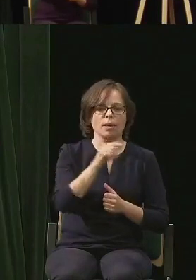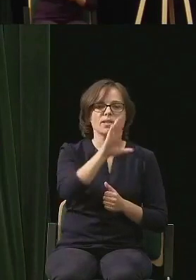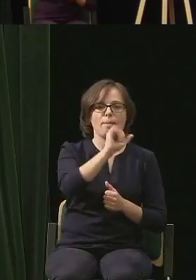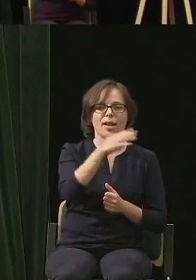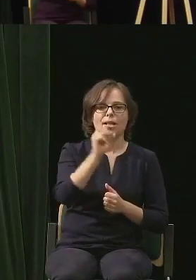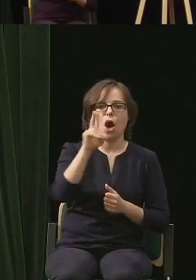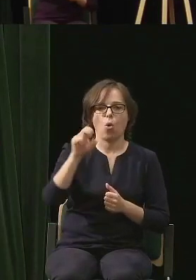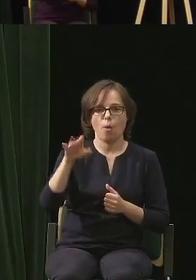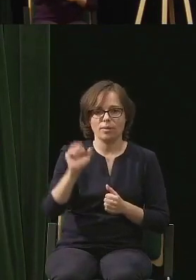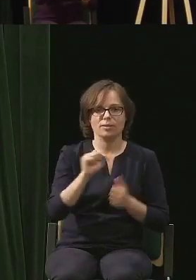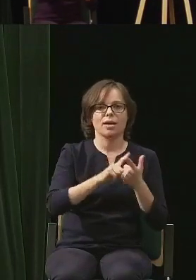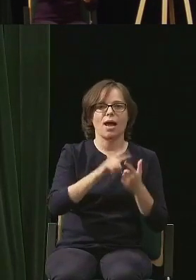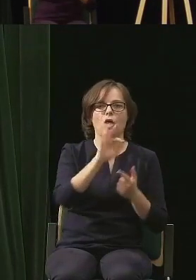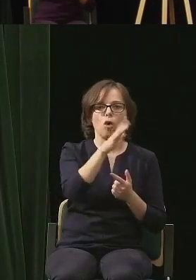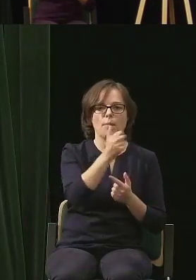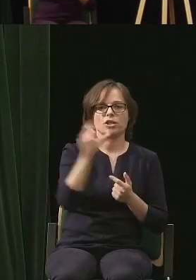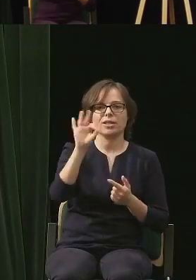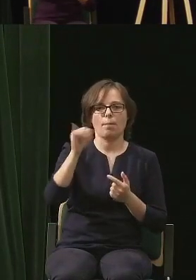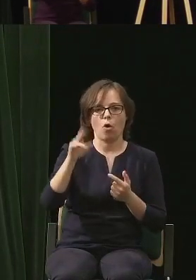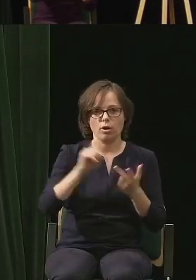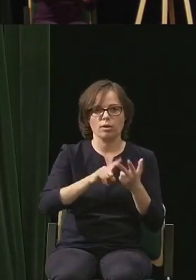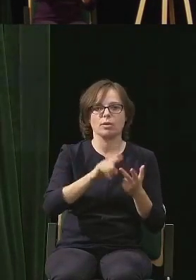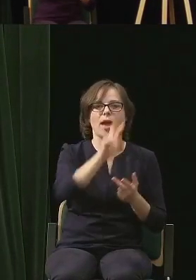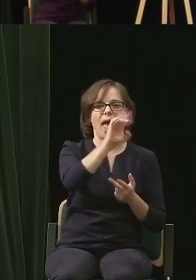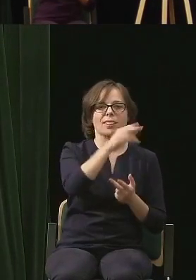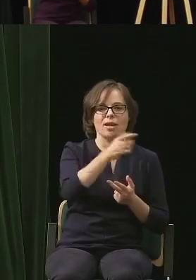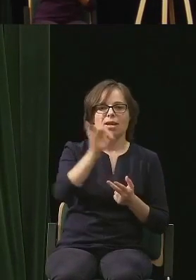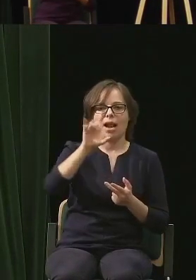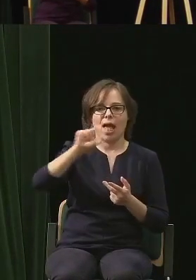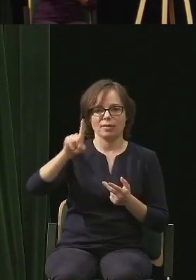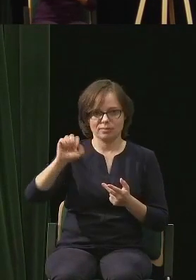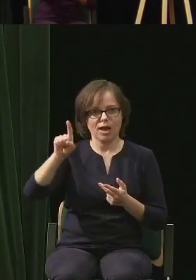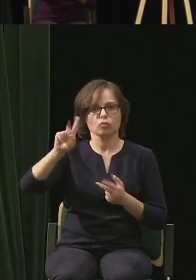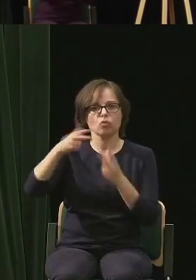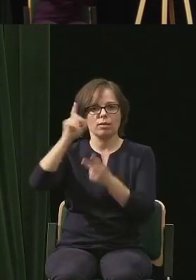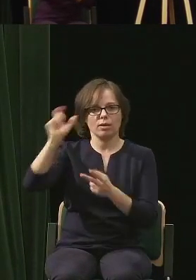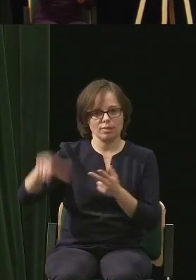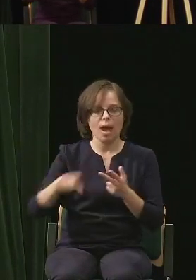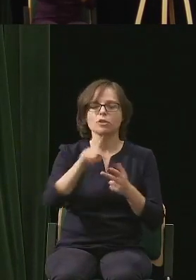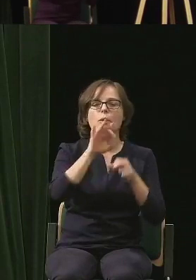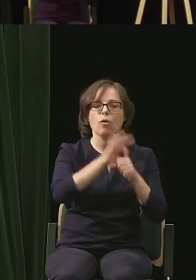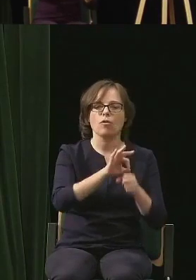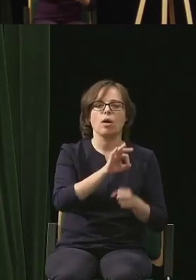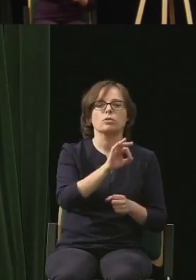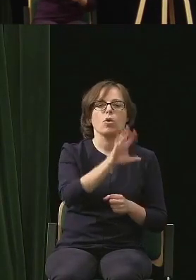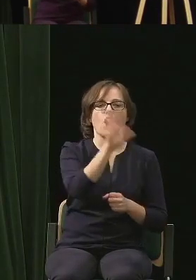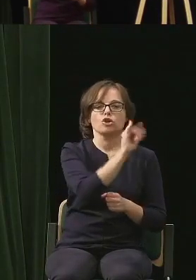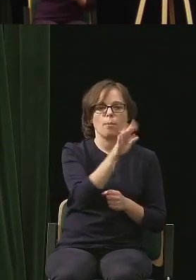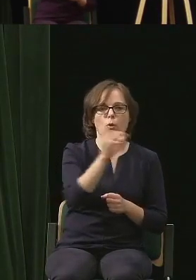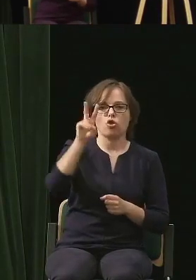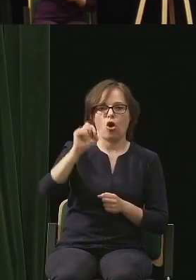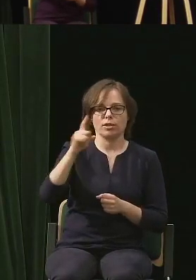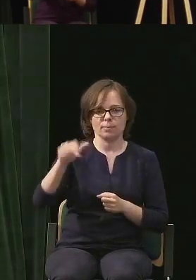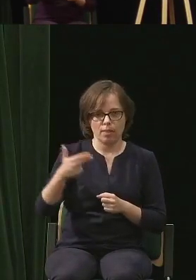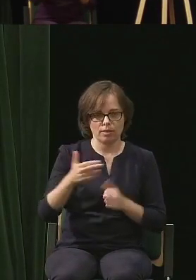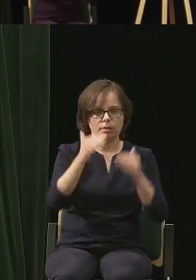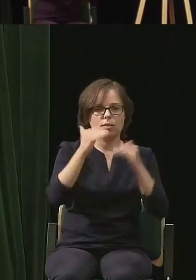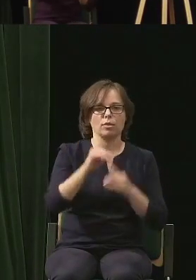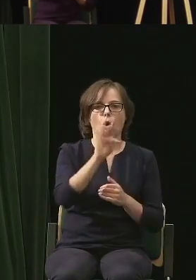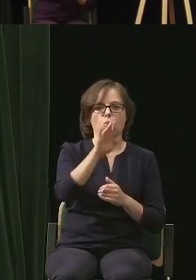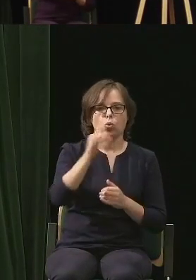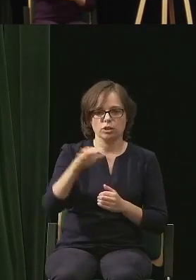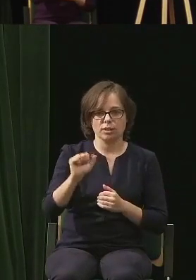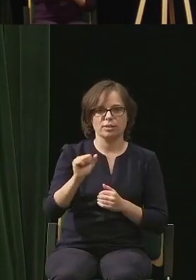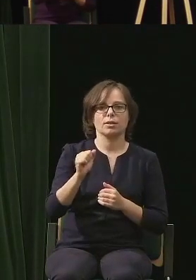Kołomycka, Tomasz Samojlik, Henryk Glaza z Gdańska, których prowadził Szymon Holzman z Kultury Gniewu, Agata Toszyńska, Mariusz